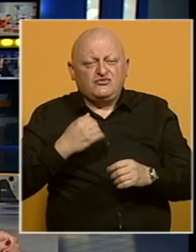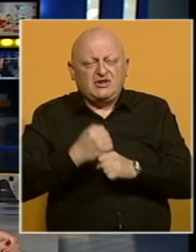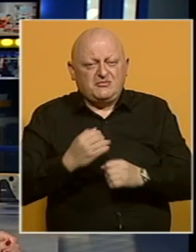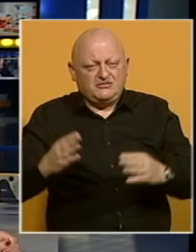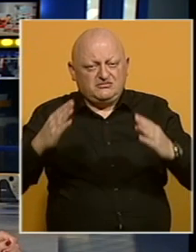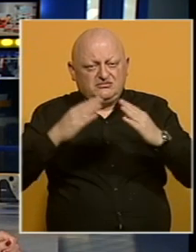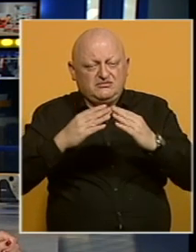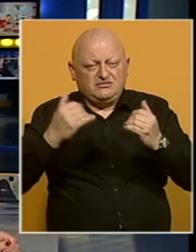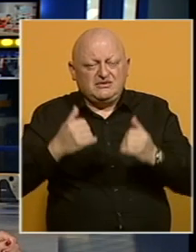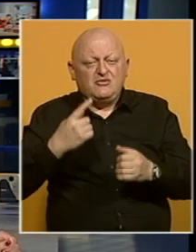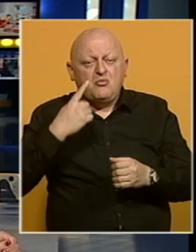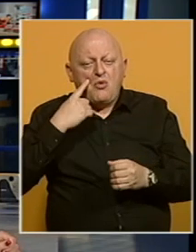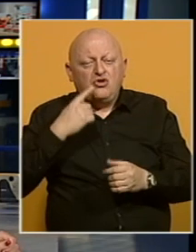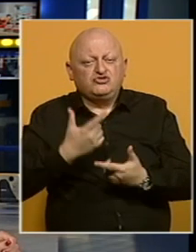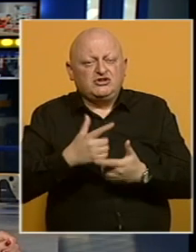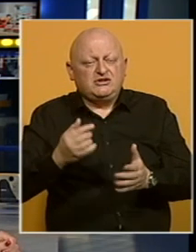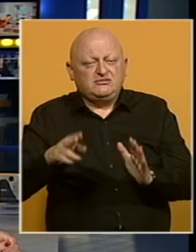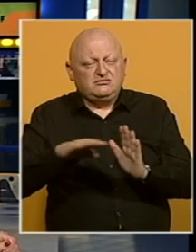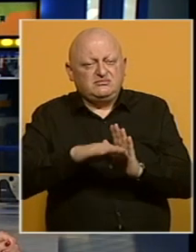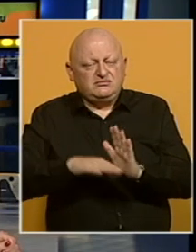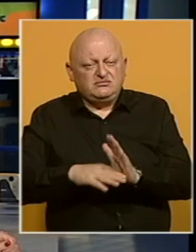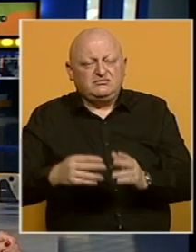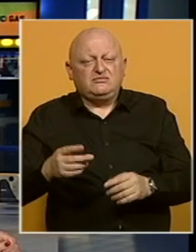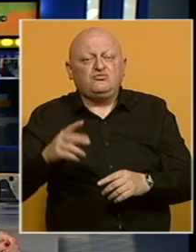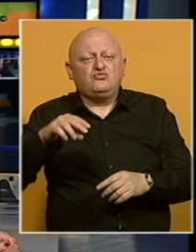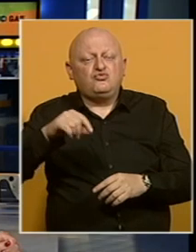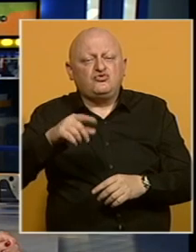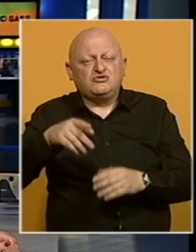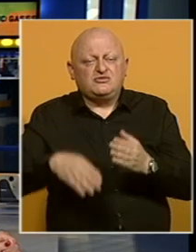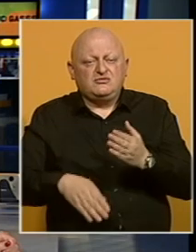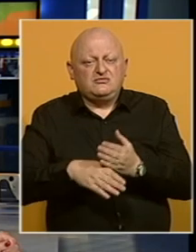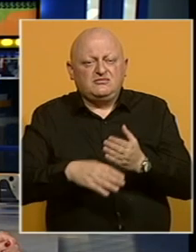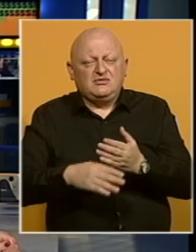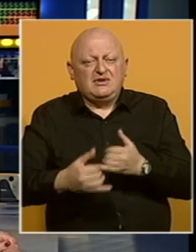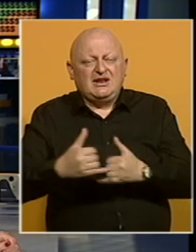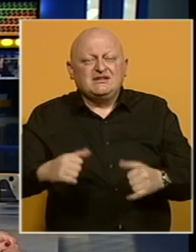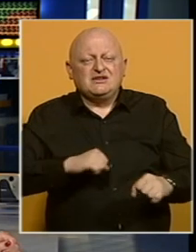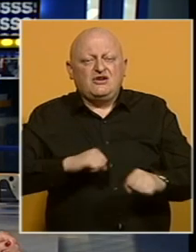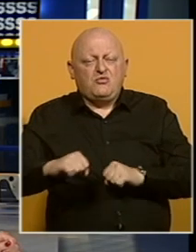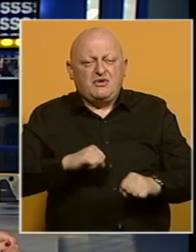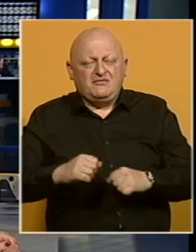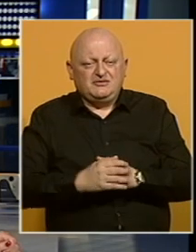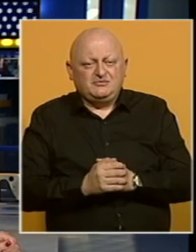izgradili sada ih pokušavaju legalizovati. U Tuzli će im u tome pomoći gradska uprava.